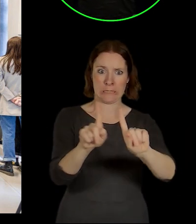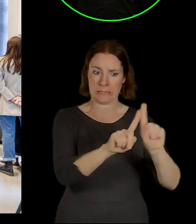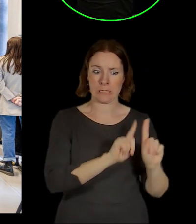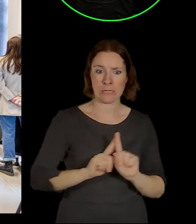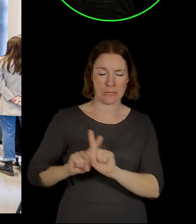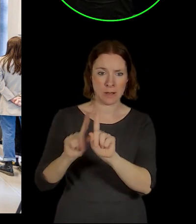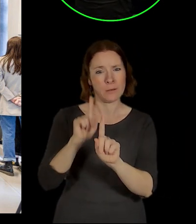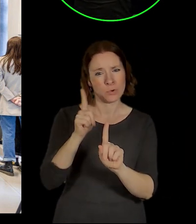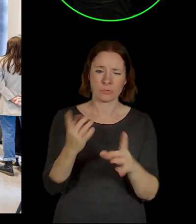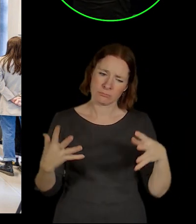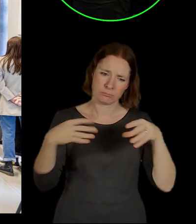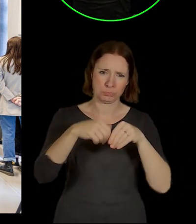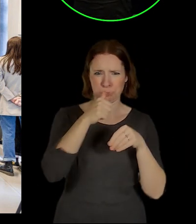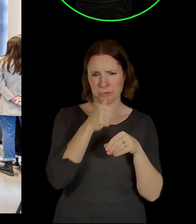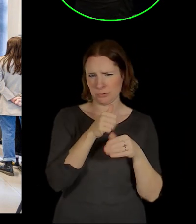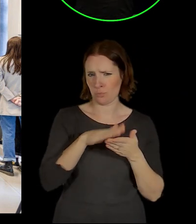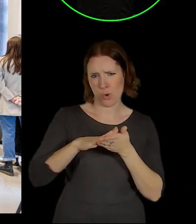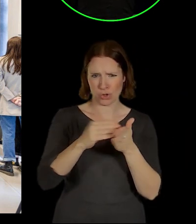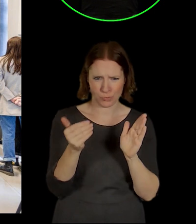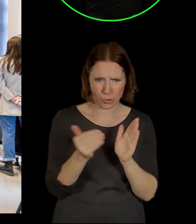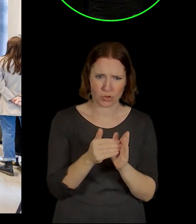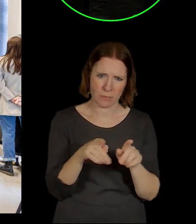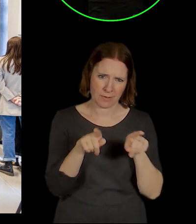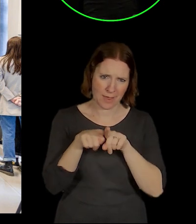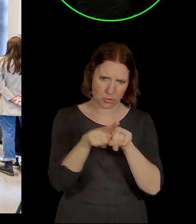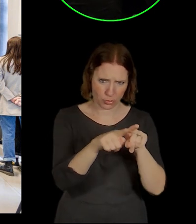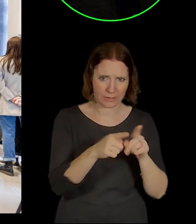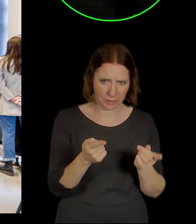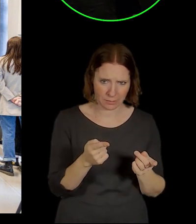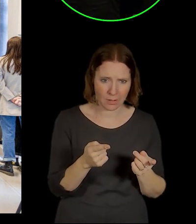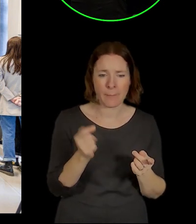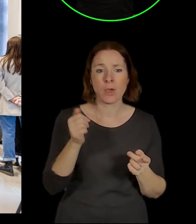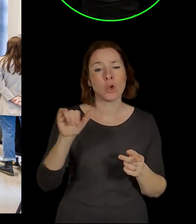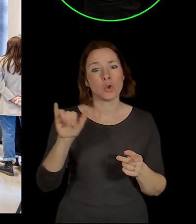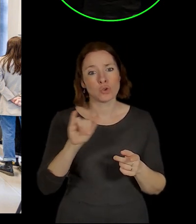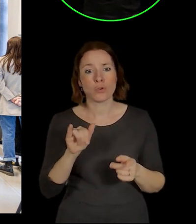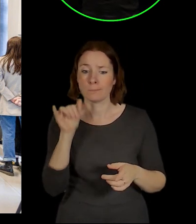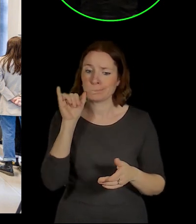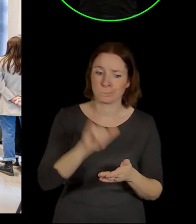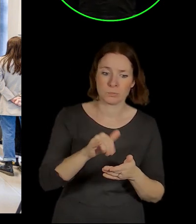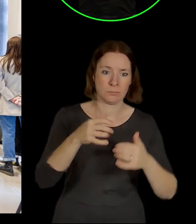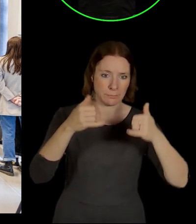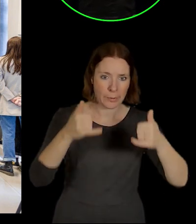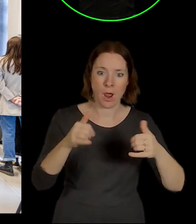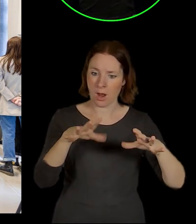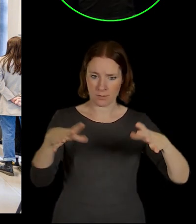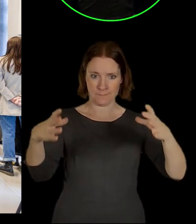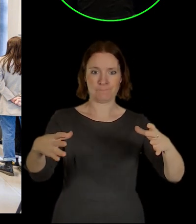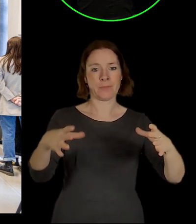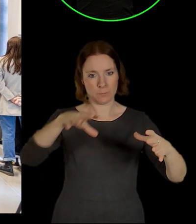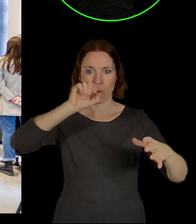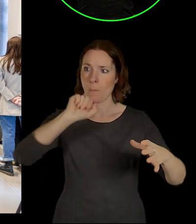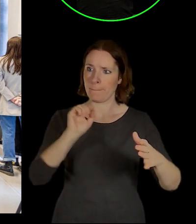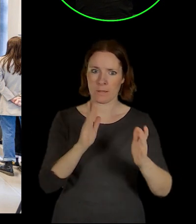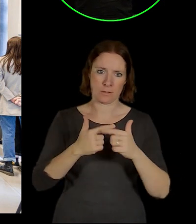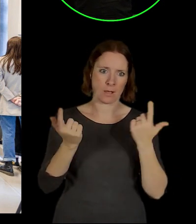který musíme nějakým způsobem propojit a sladit, aby ty lidi, který přijdou do toho terminálu,